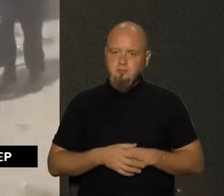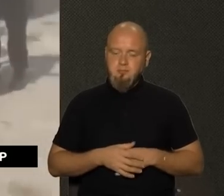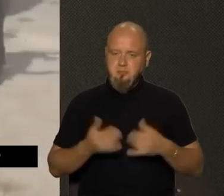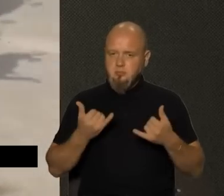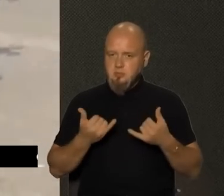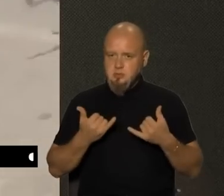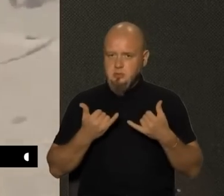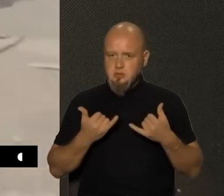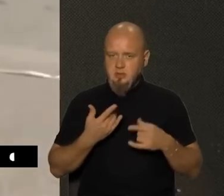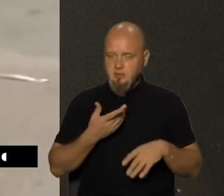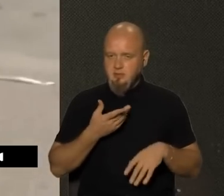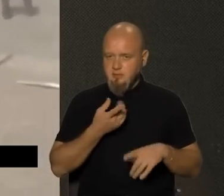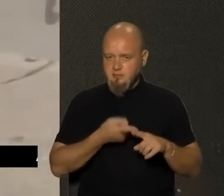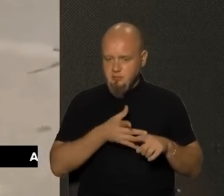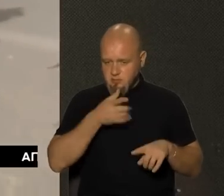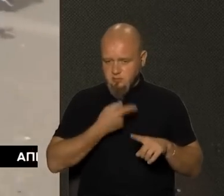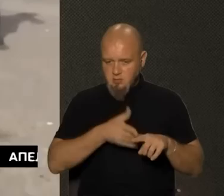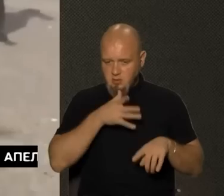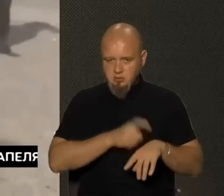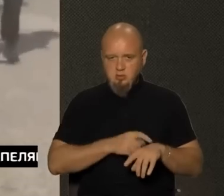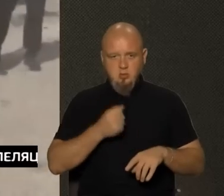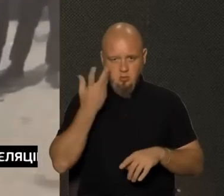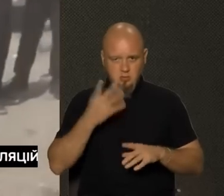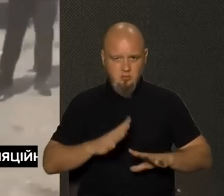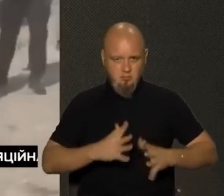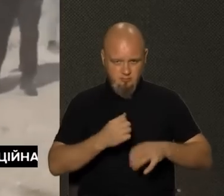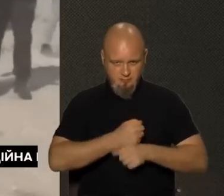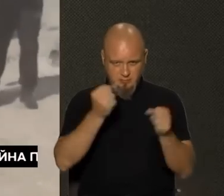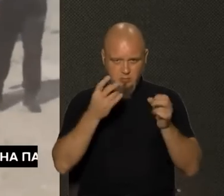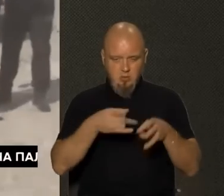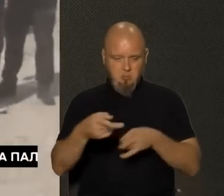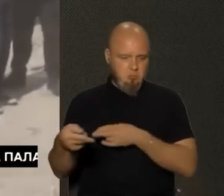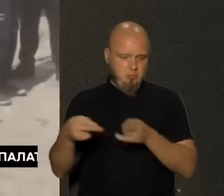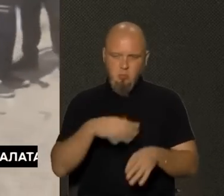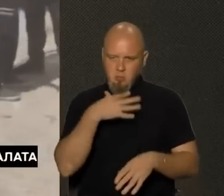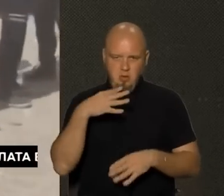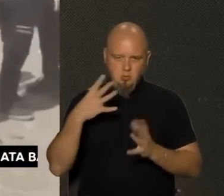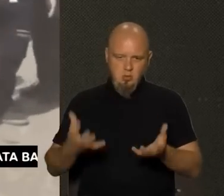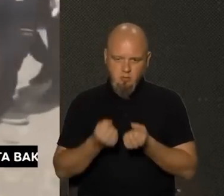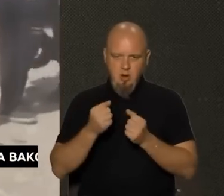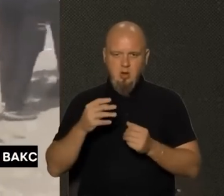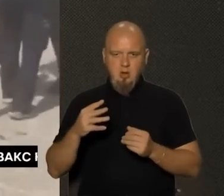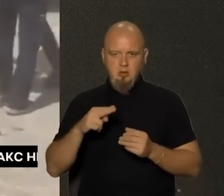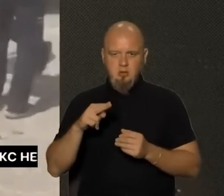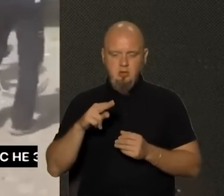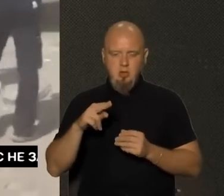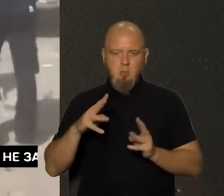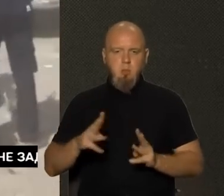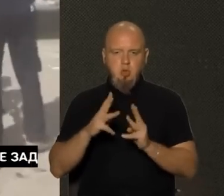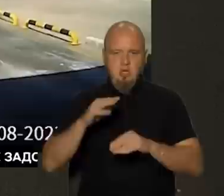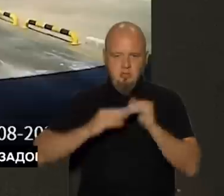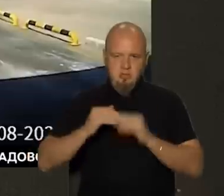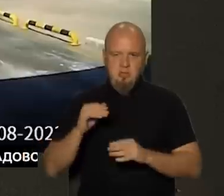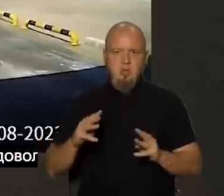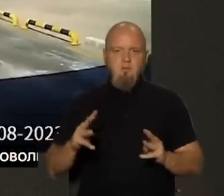Зараз, в той час, коли відбувся вибух, туди прибуло багато рятувальників, пожежників. Вогонь вдалося